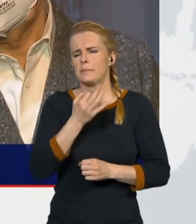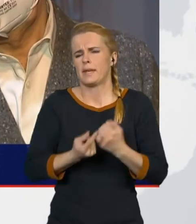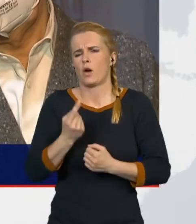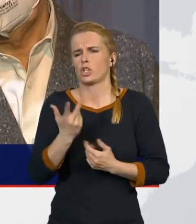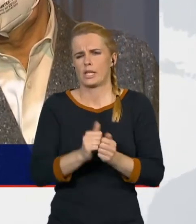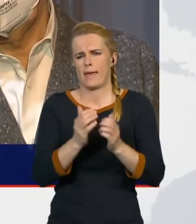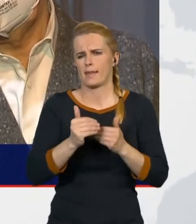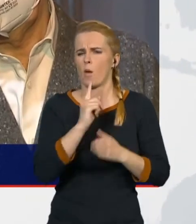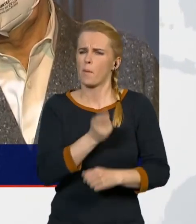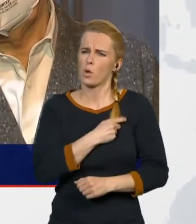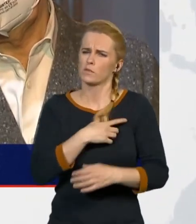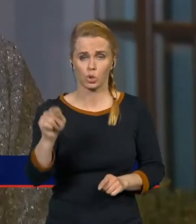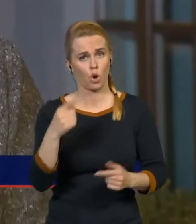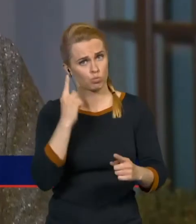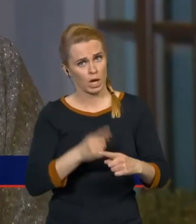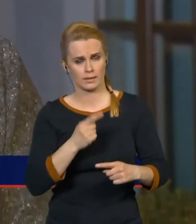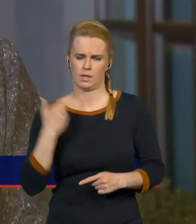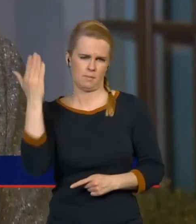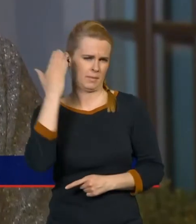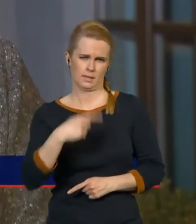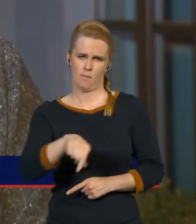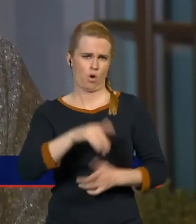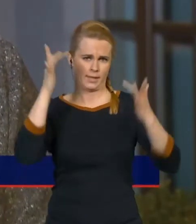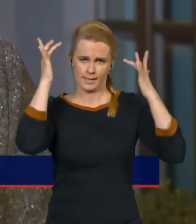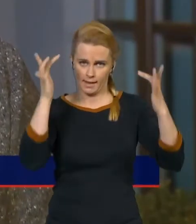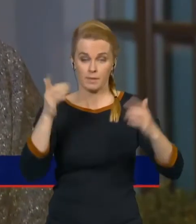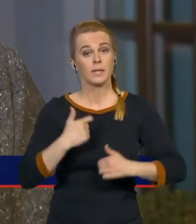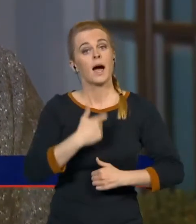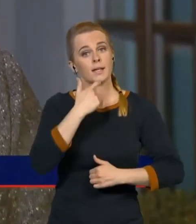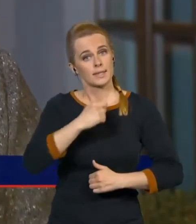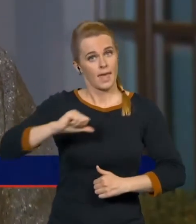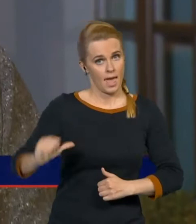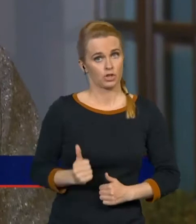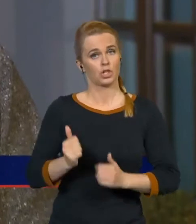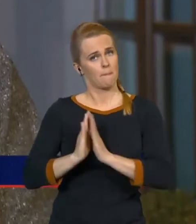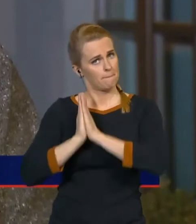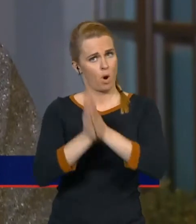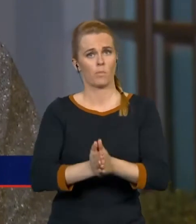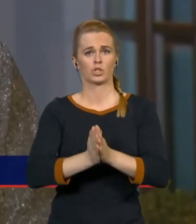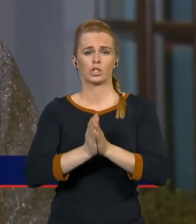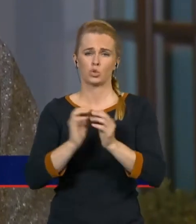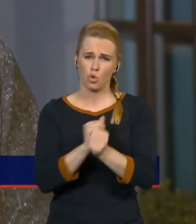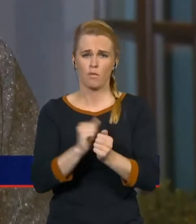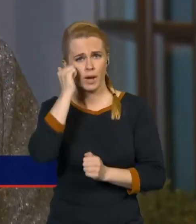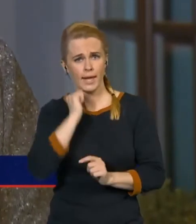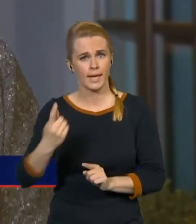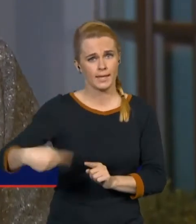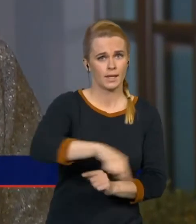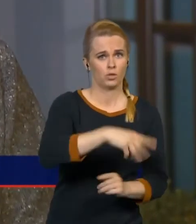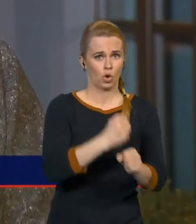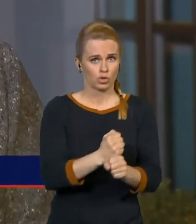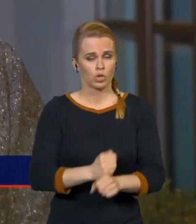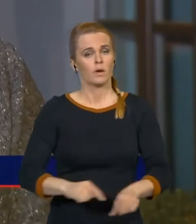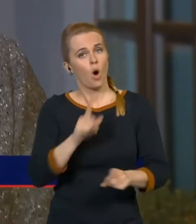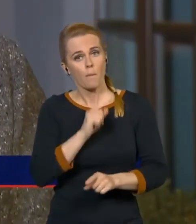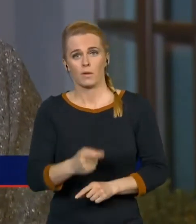skutečně konkrétně, co bude potom? My chceme požádat znovu, aby tentokrát to všichni dodržovali, aby policie skutečně